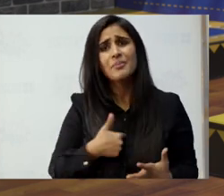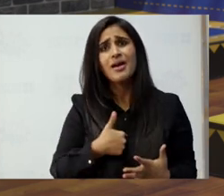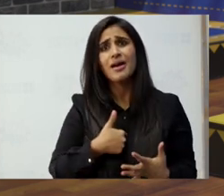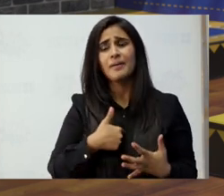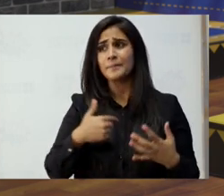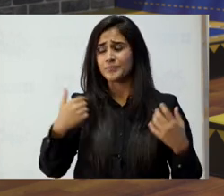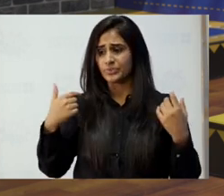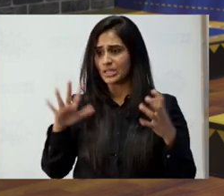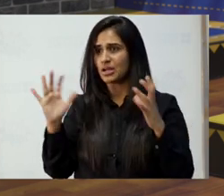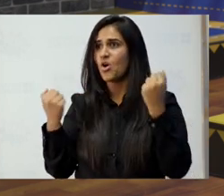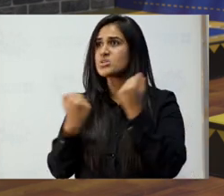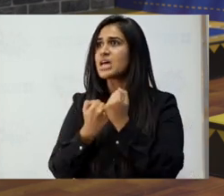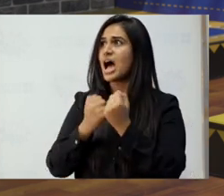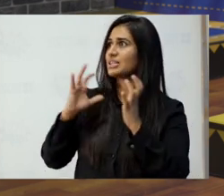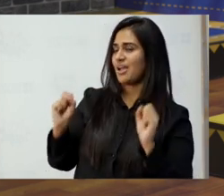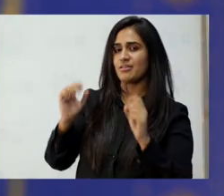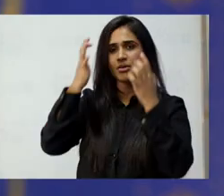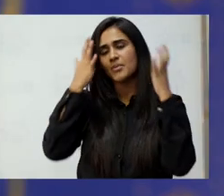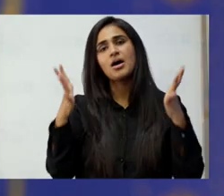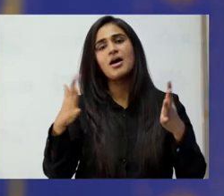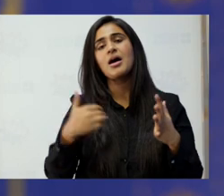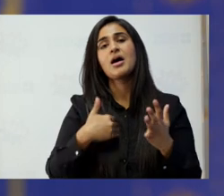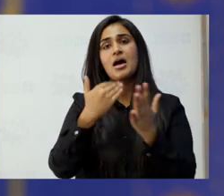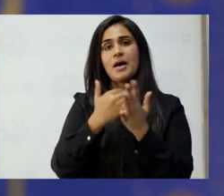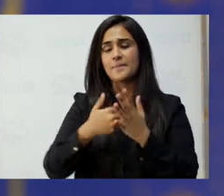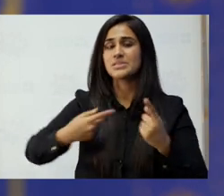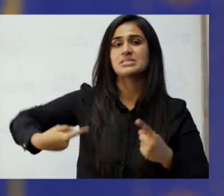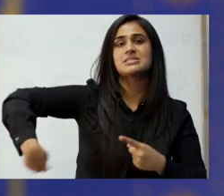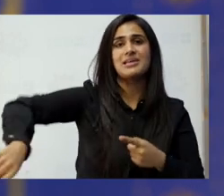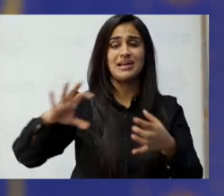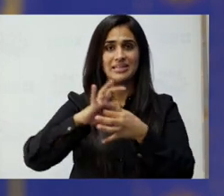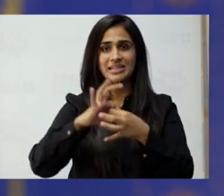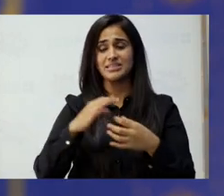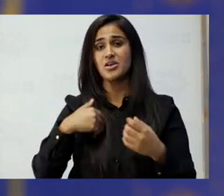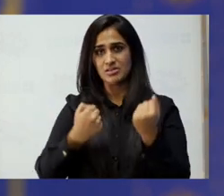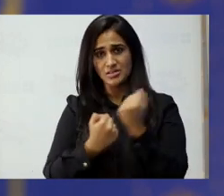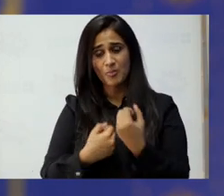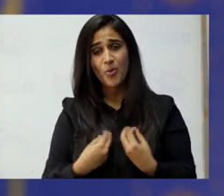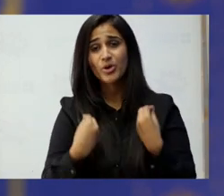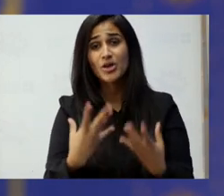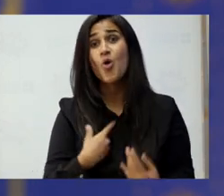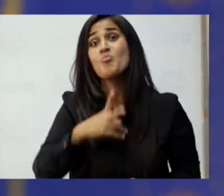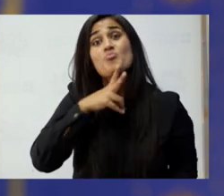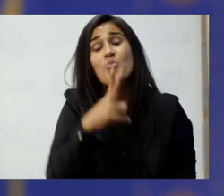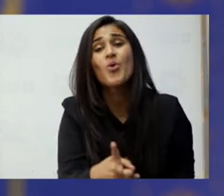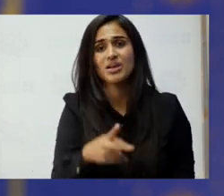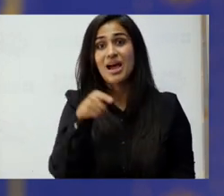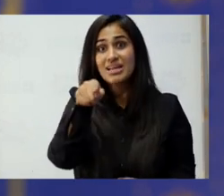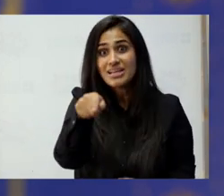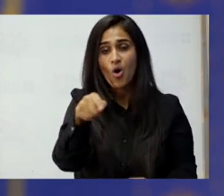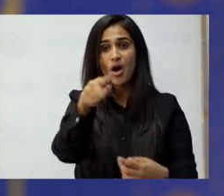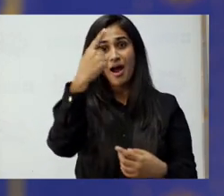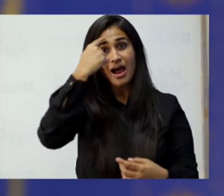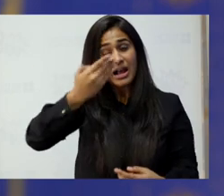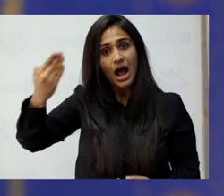ہے کہ ان کا ساتھ کوئی دے گا ہم اپنے ان تمام ساتھیوں کے ساتھ سالیڈاریٹی دکھانا چاہتے ہیں اور کہنا چاہتے